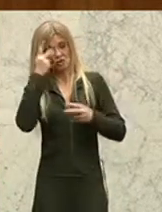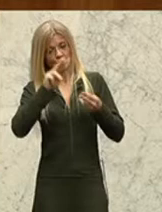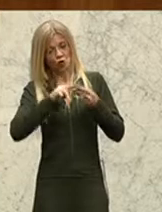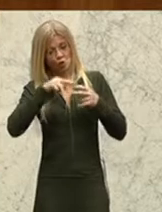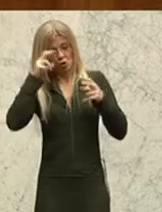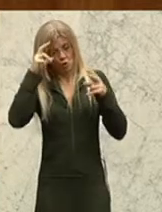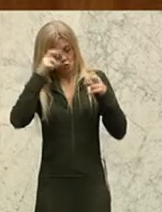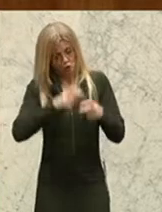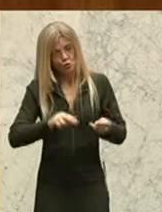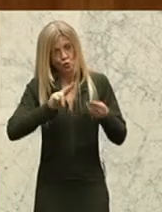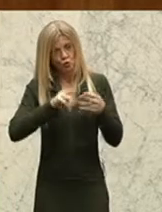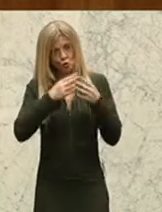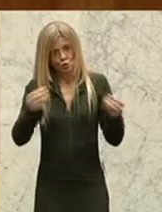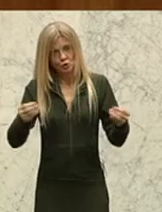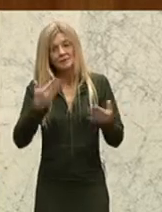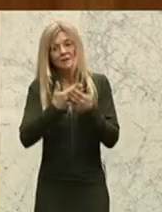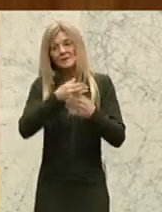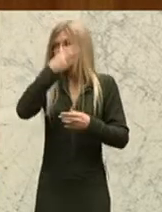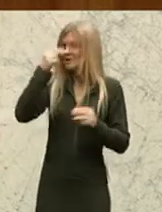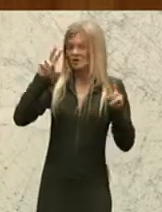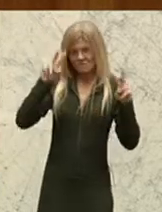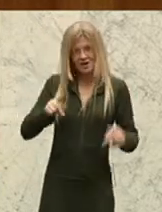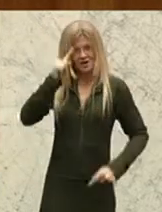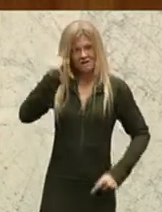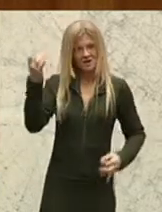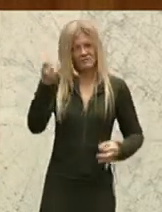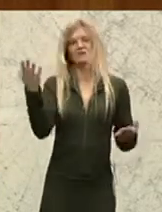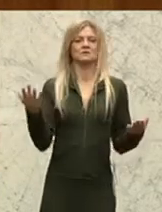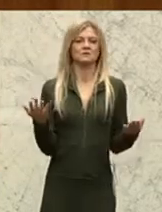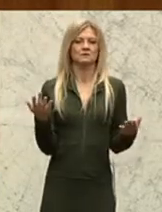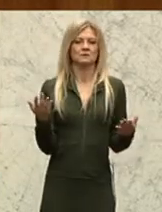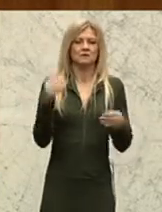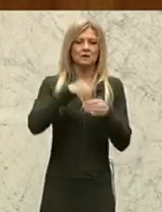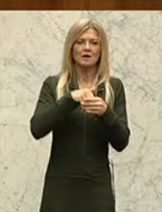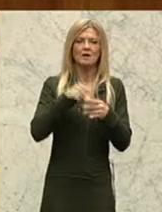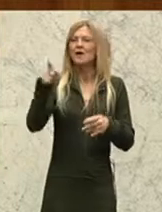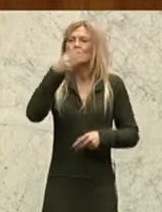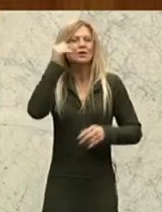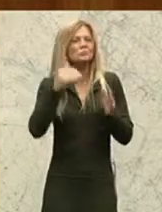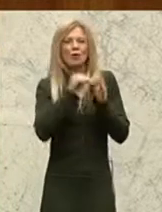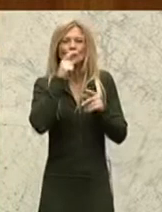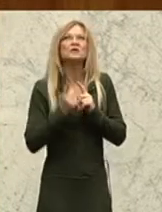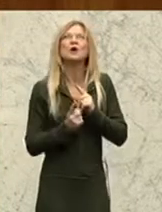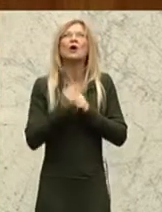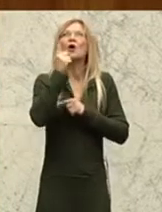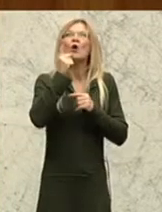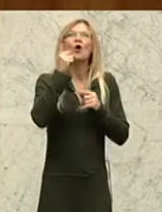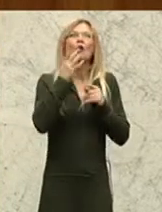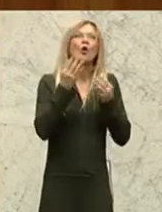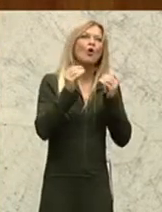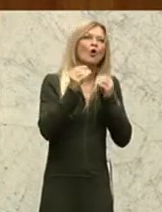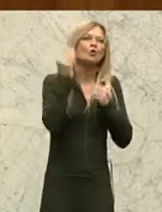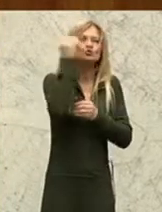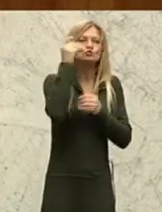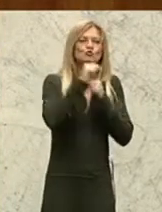Untersuchung gibt, sodass die Menschen auch wissen, woran sie sind. Menschen brauchen kein Hochschulstudium, um sich ihre eigene